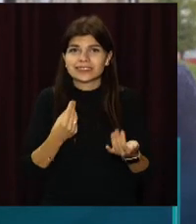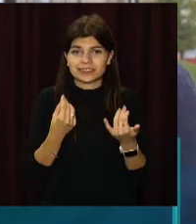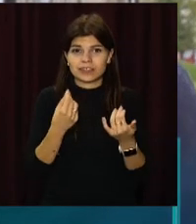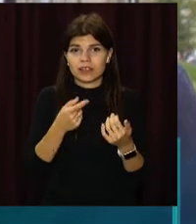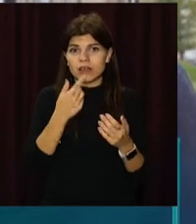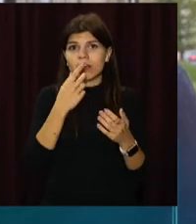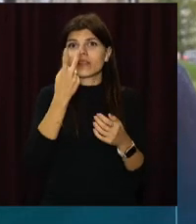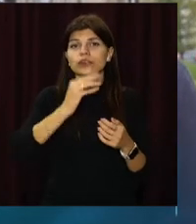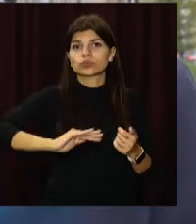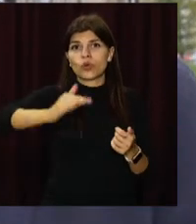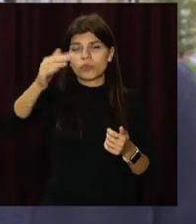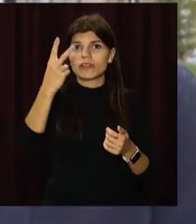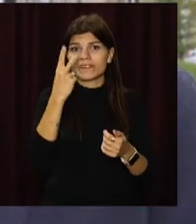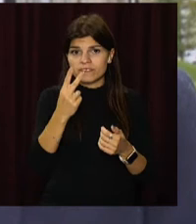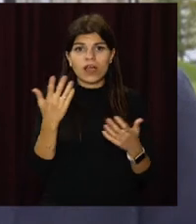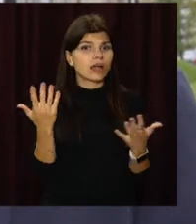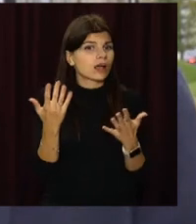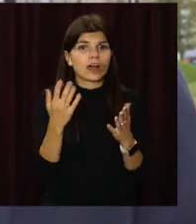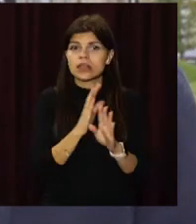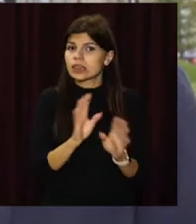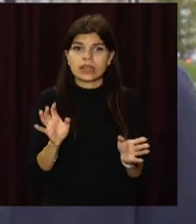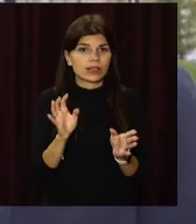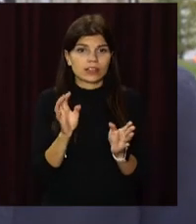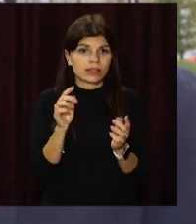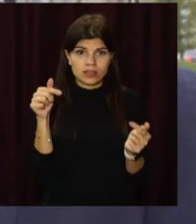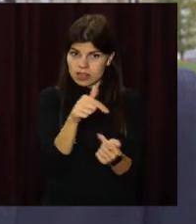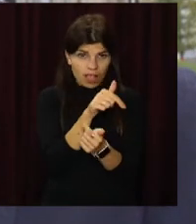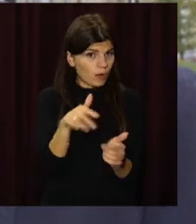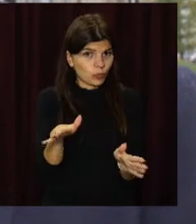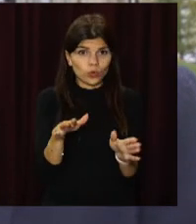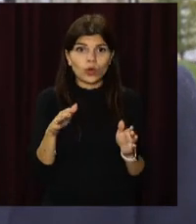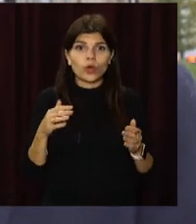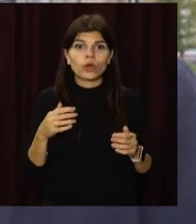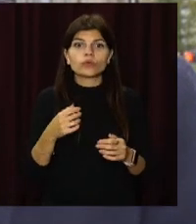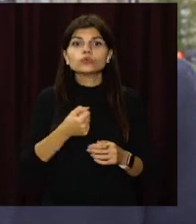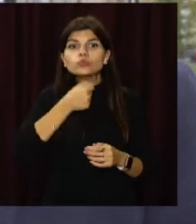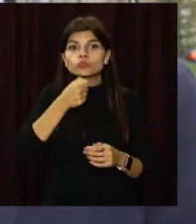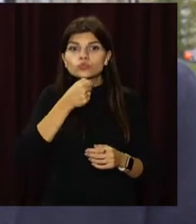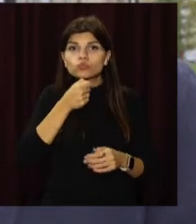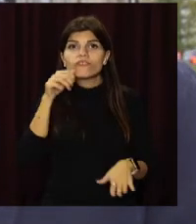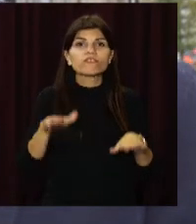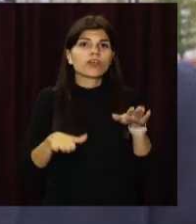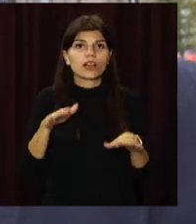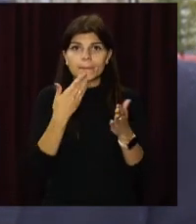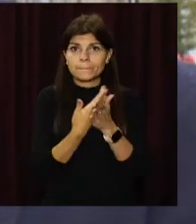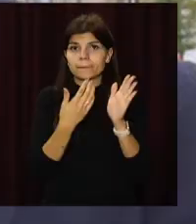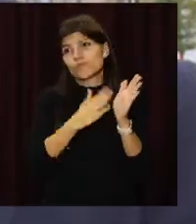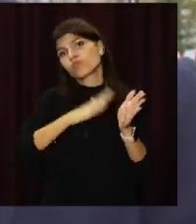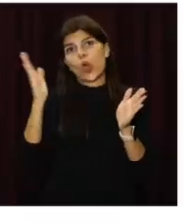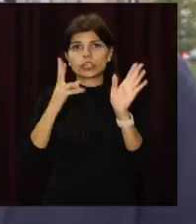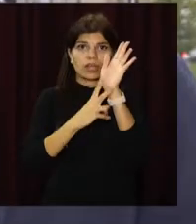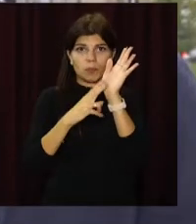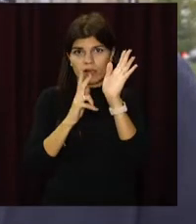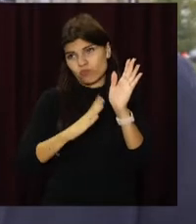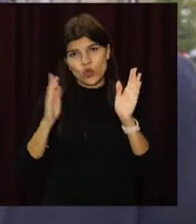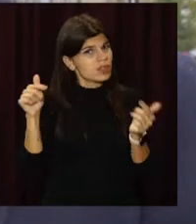дві сходинки, які не предназначені для мешканців вагою понад 70 кілограм.